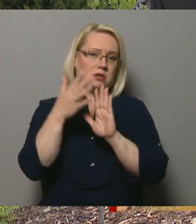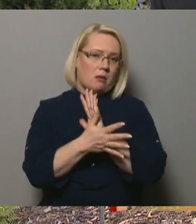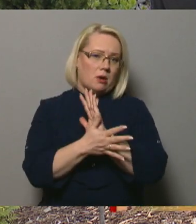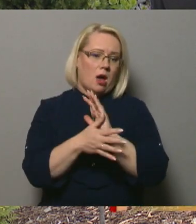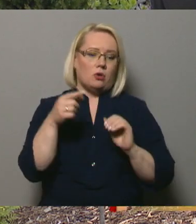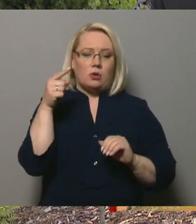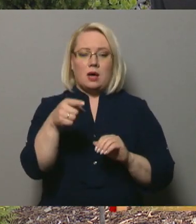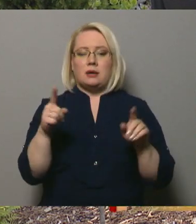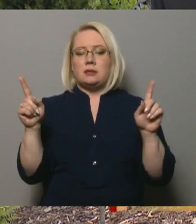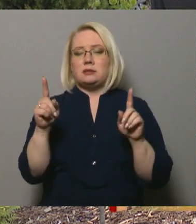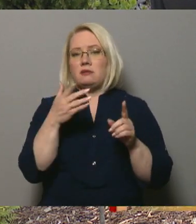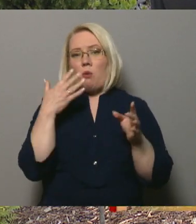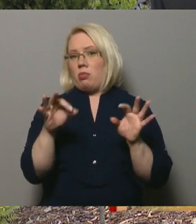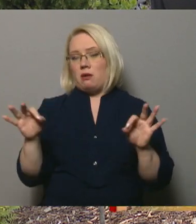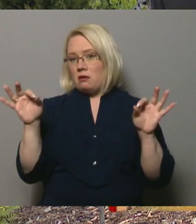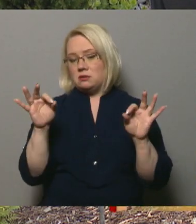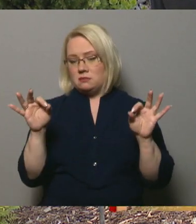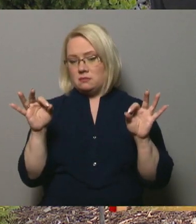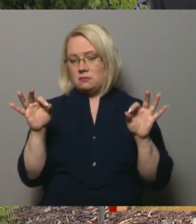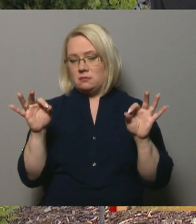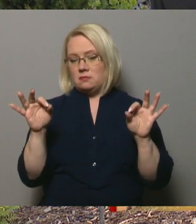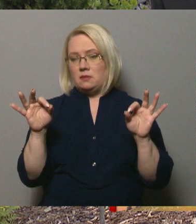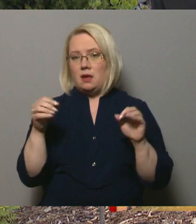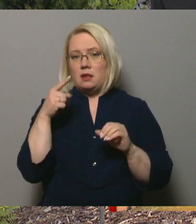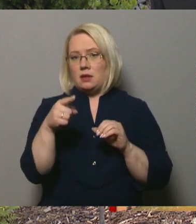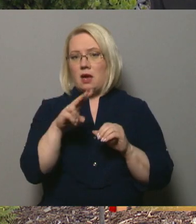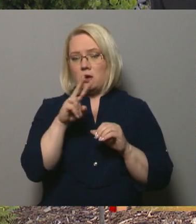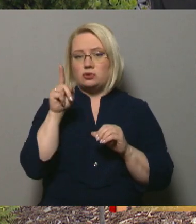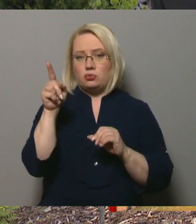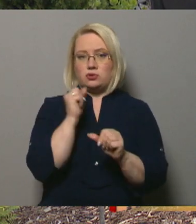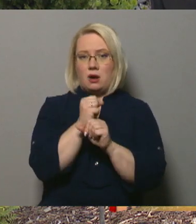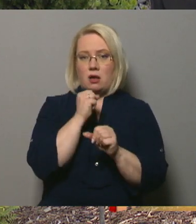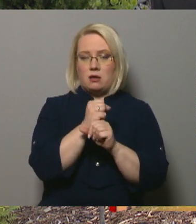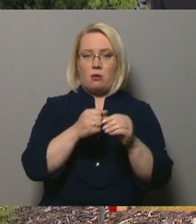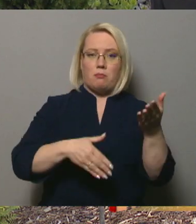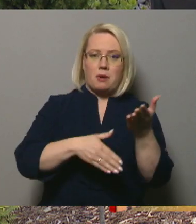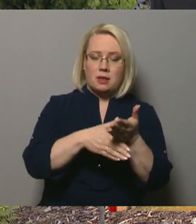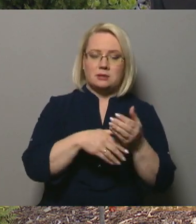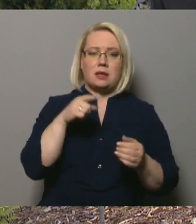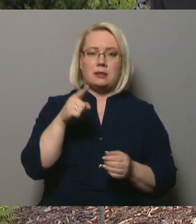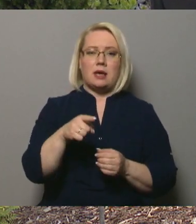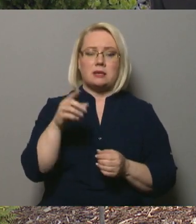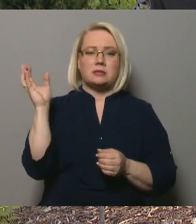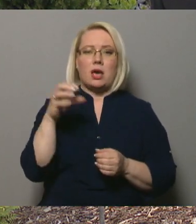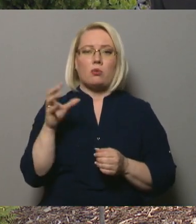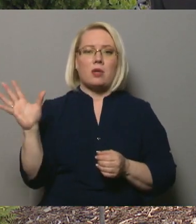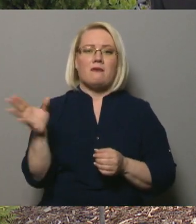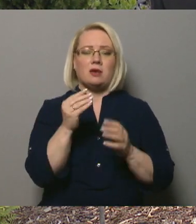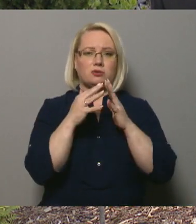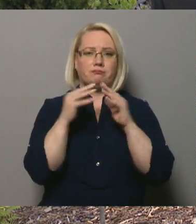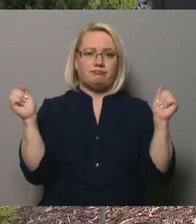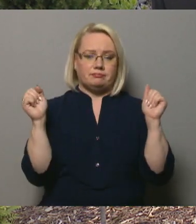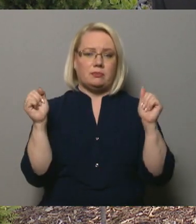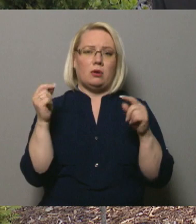nekas. Tie, kas tur strādāja un palīdzēja, tie burtiski sekundē visu izķēru